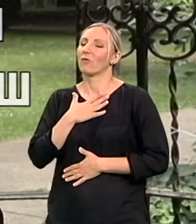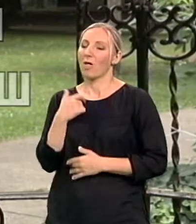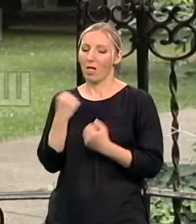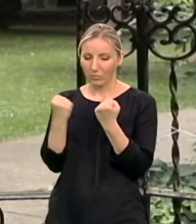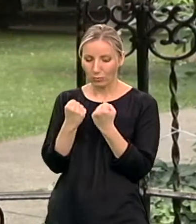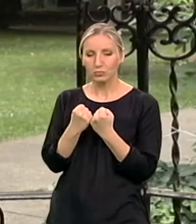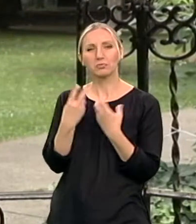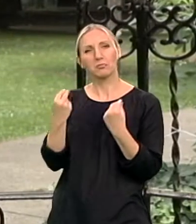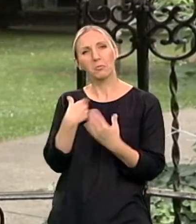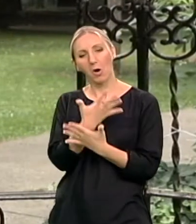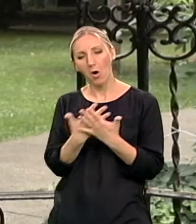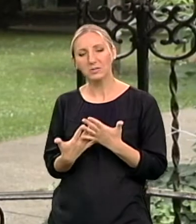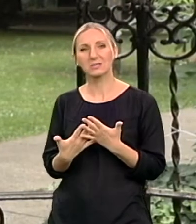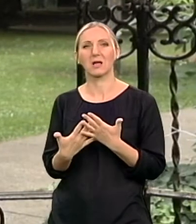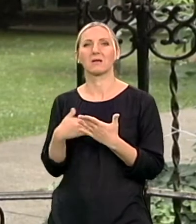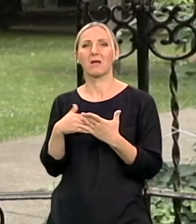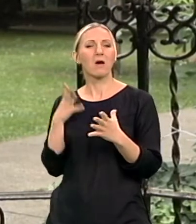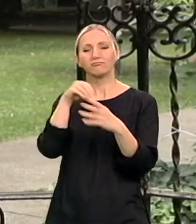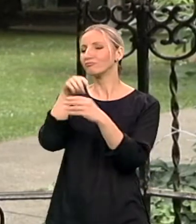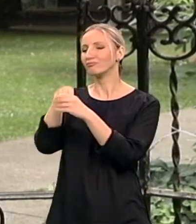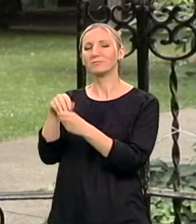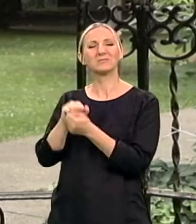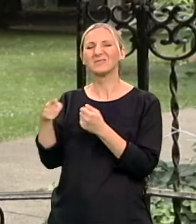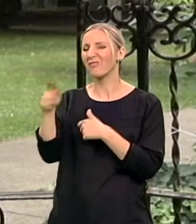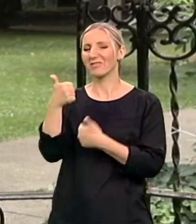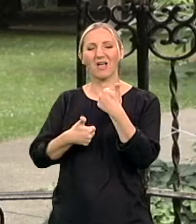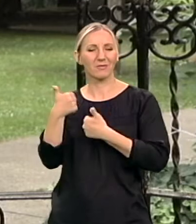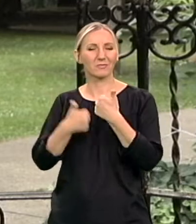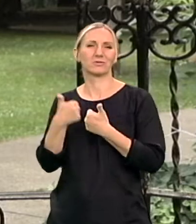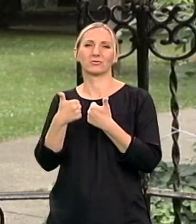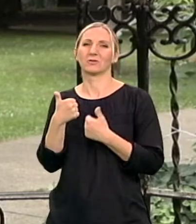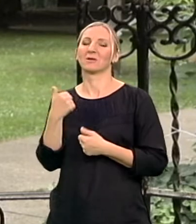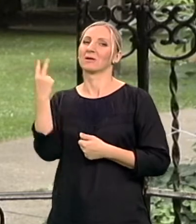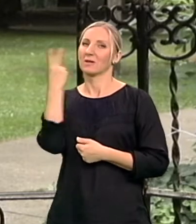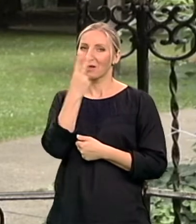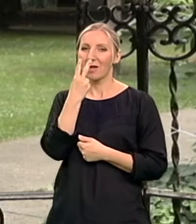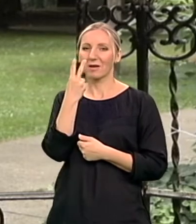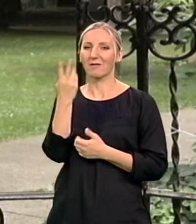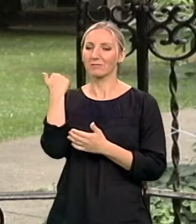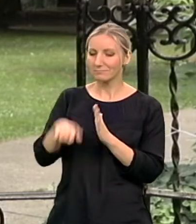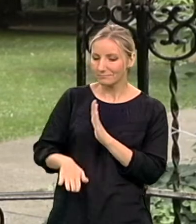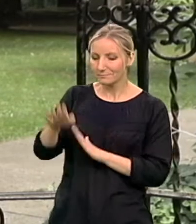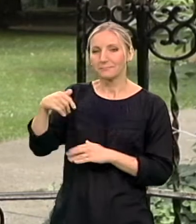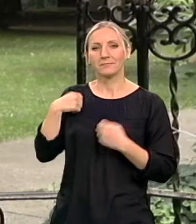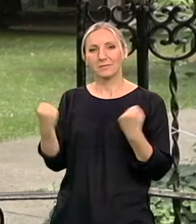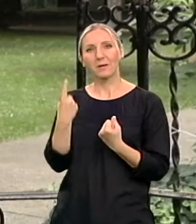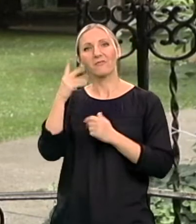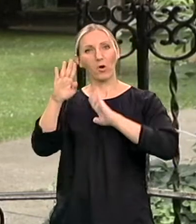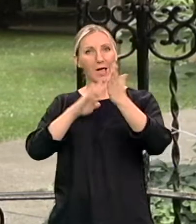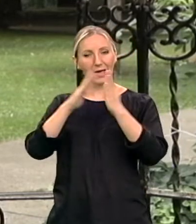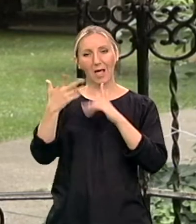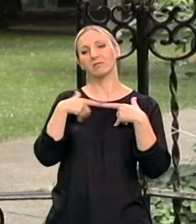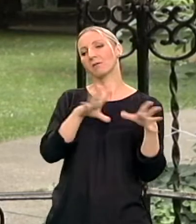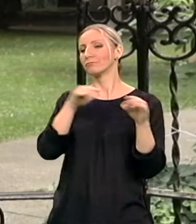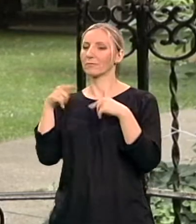ocene i učestvovala sam verovatno na svim mogućim takmičenjima. I, naravno, još od rovnog ti sam zakremala da treniram prvo karate pa sam se